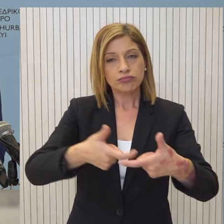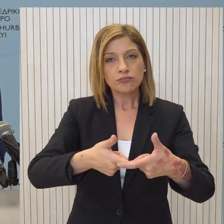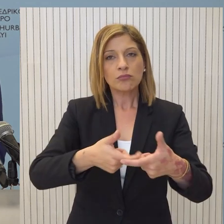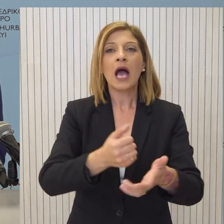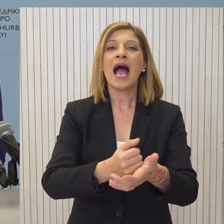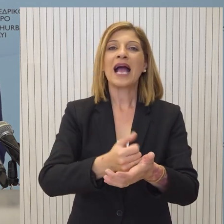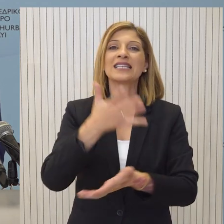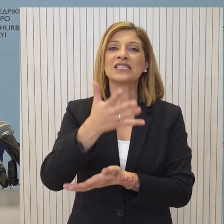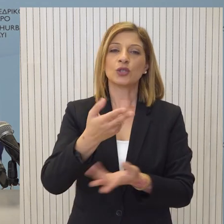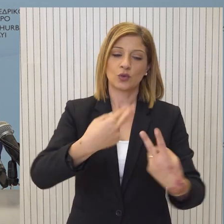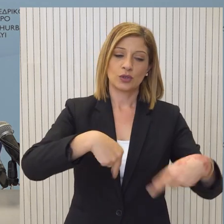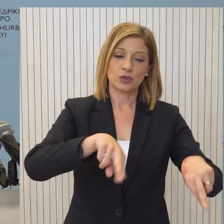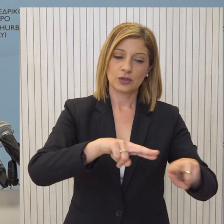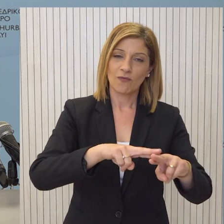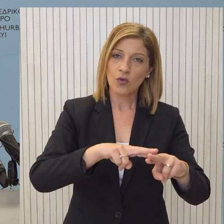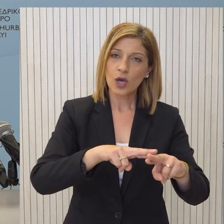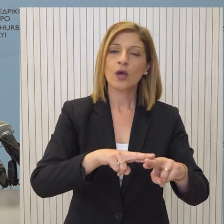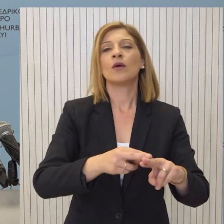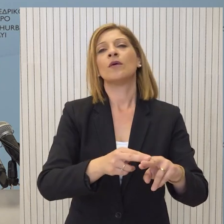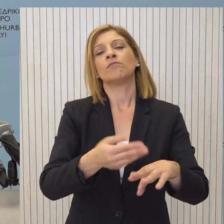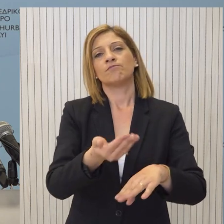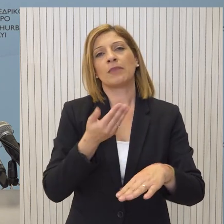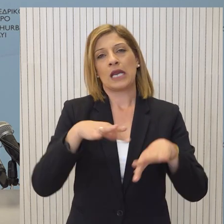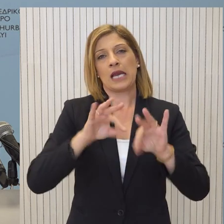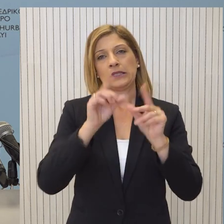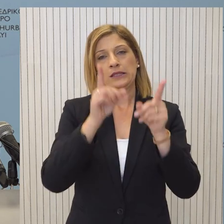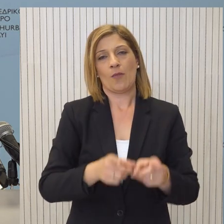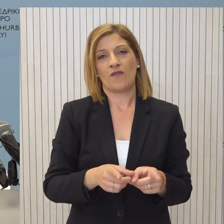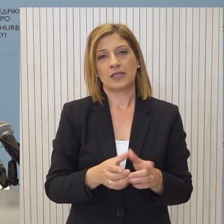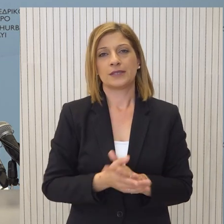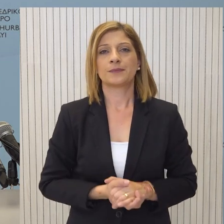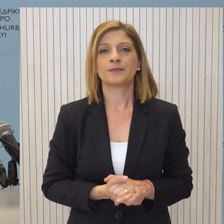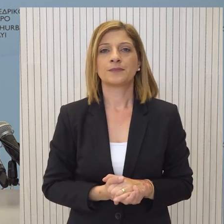με συγχωρείτε, πρωτού προχωρήσεις στις σχετικές εισηγήσεις.